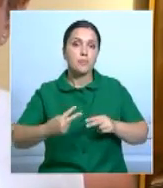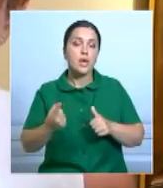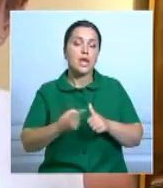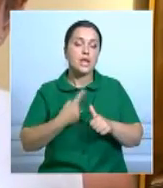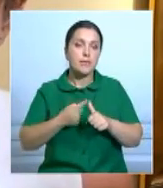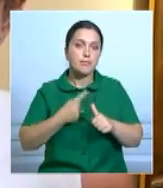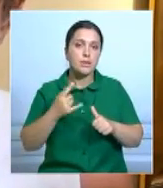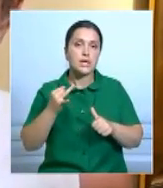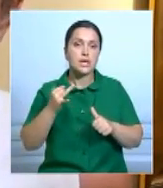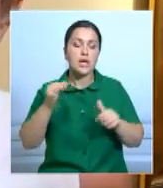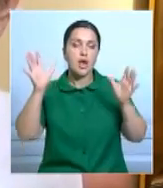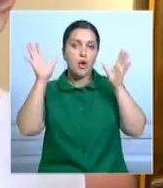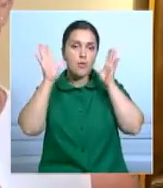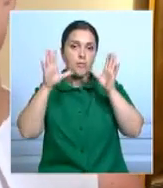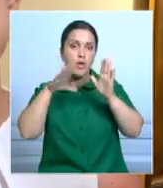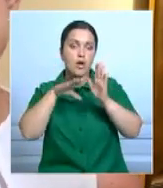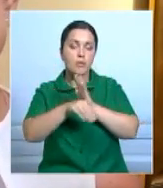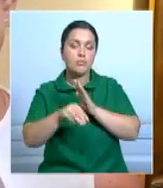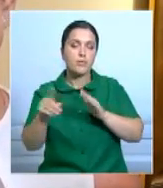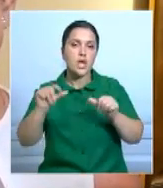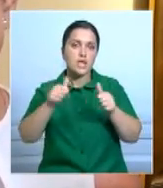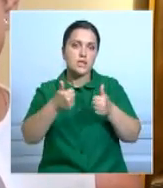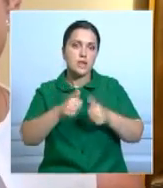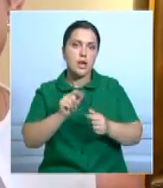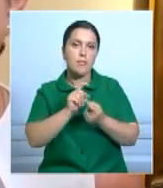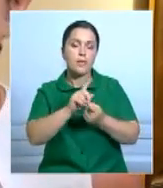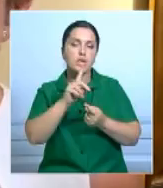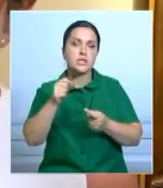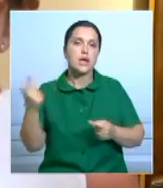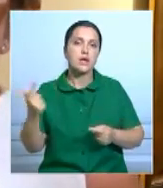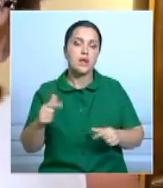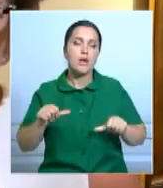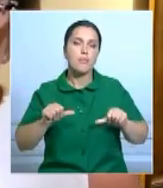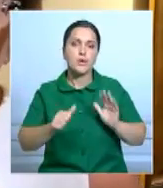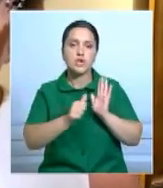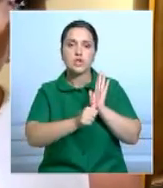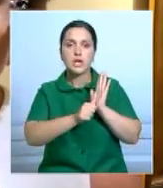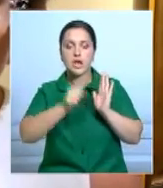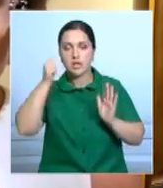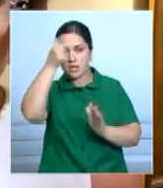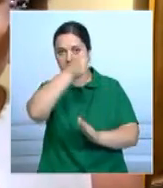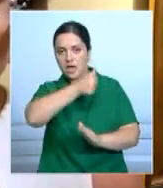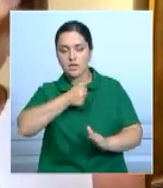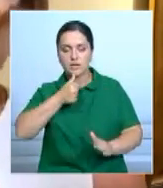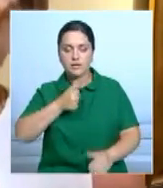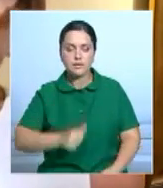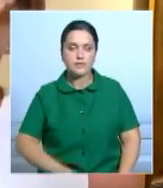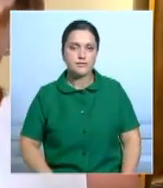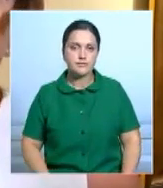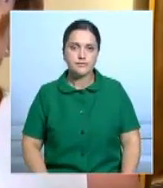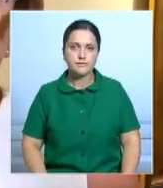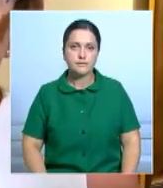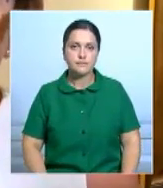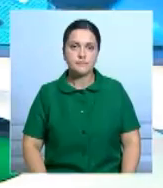религии сделало Али одним из символов борьбы за гражданские права в 60-х годах прошлого века.